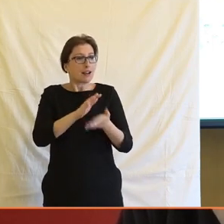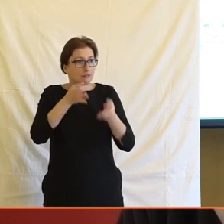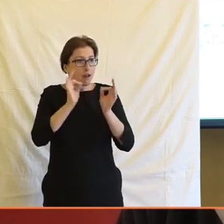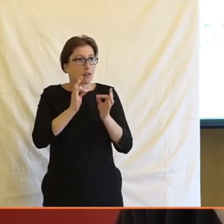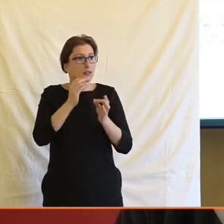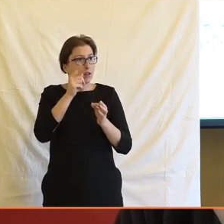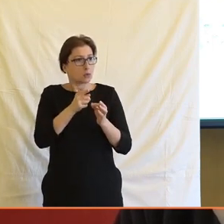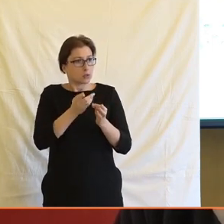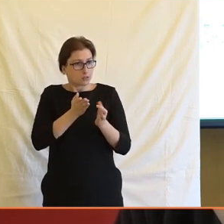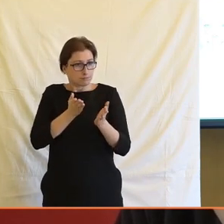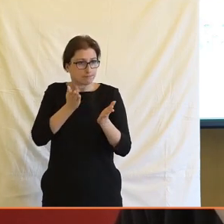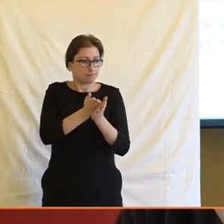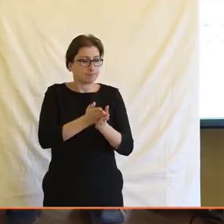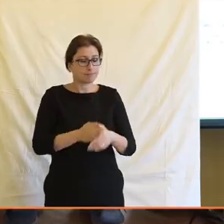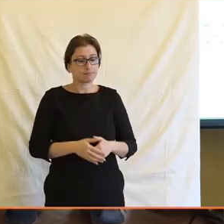kvalitu.